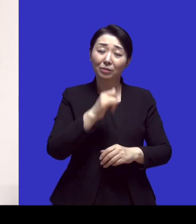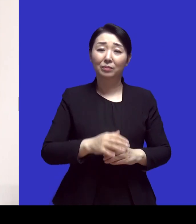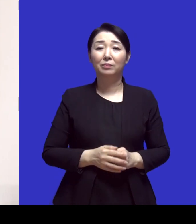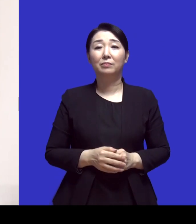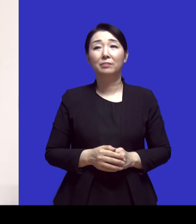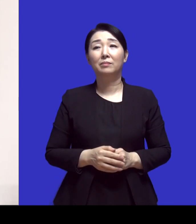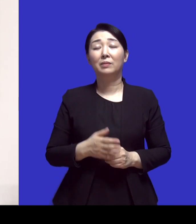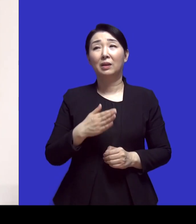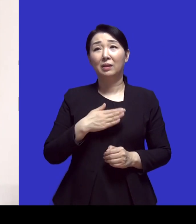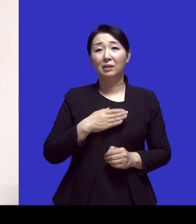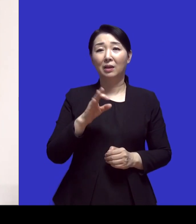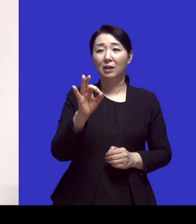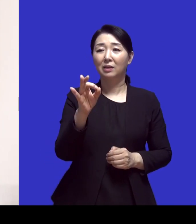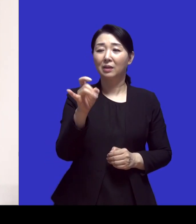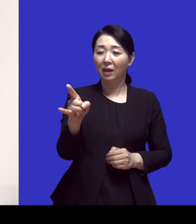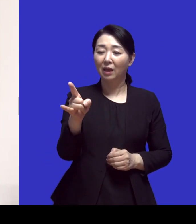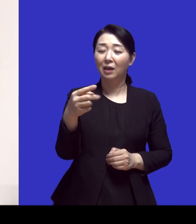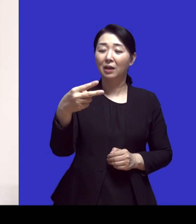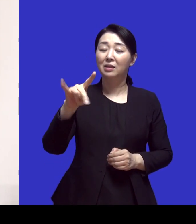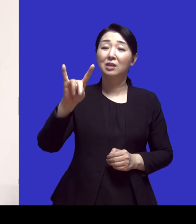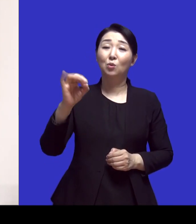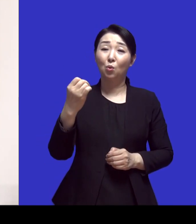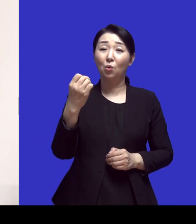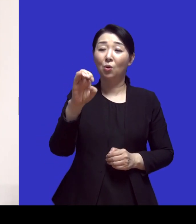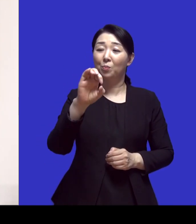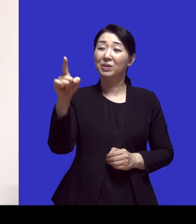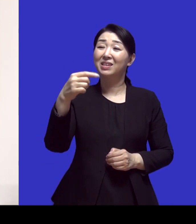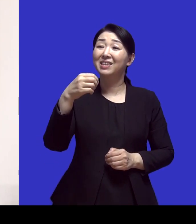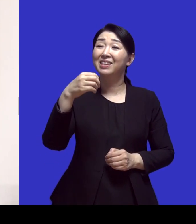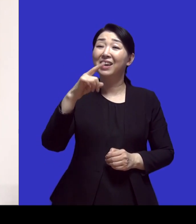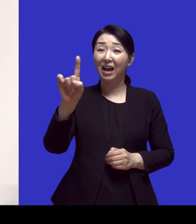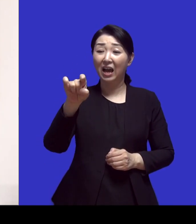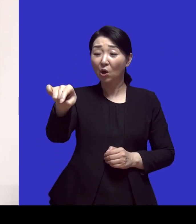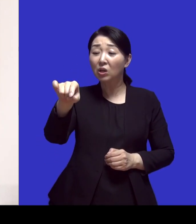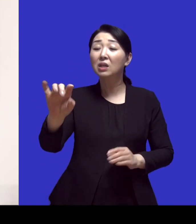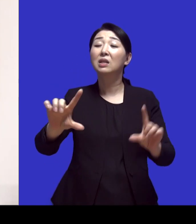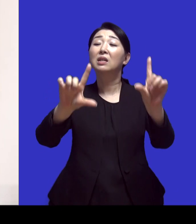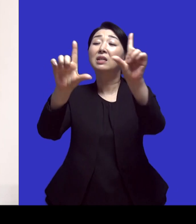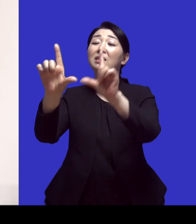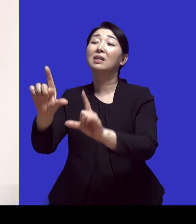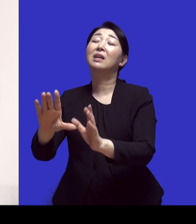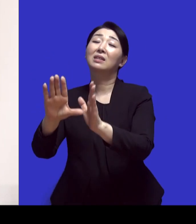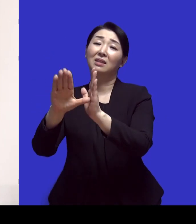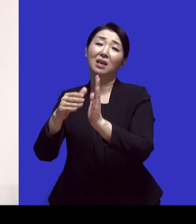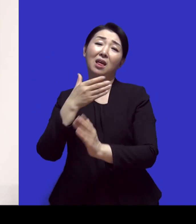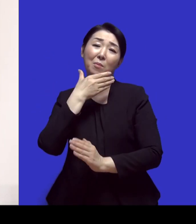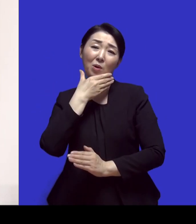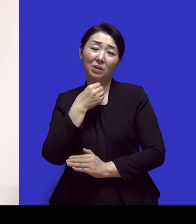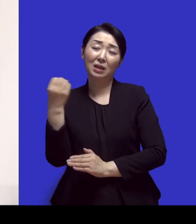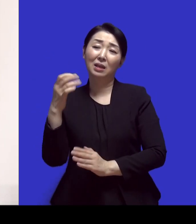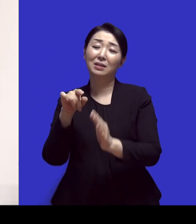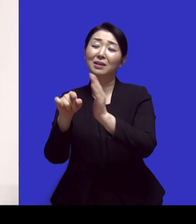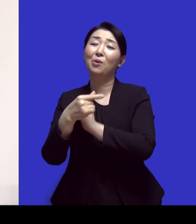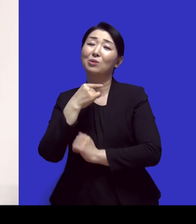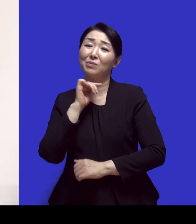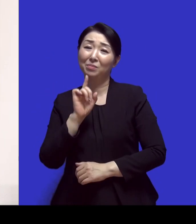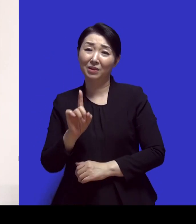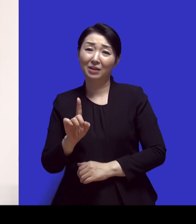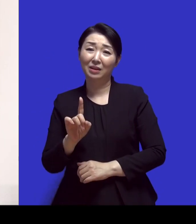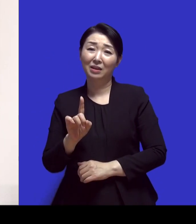저는 에티오피아 살았던 때가 더 행복했던 것 같아요 그 자리에 갈 수 있으면 좋겠어요 다시 이제 막